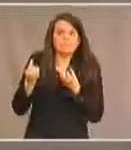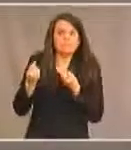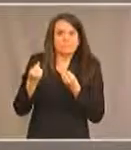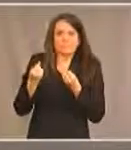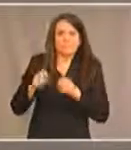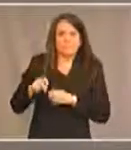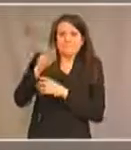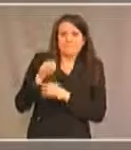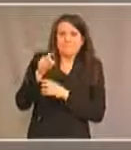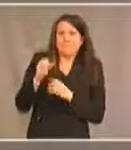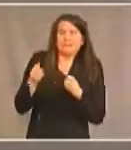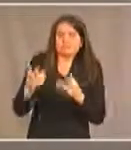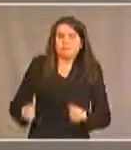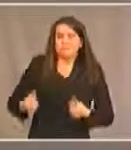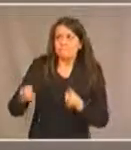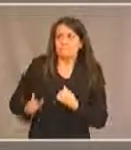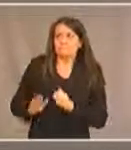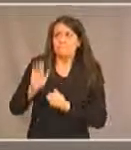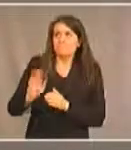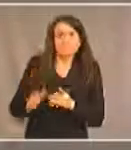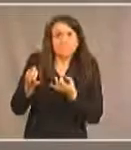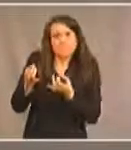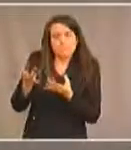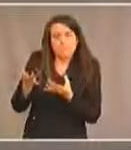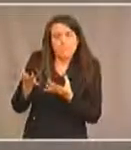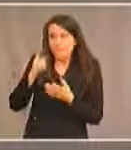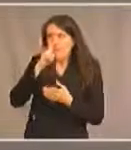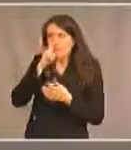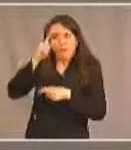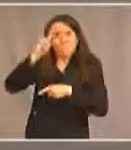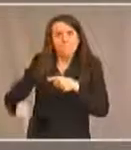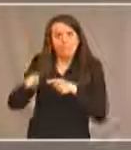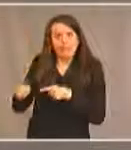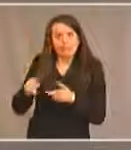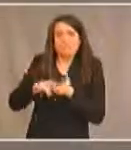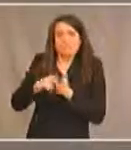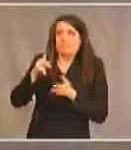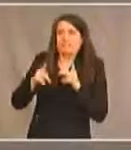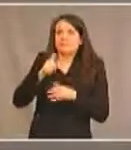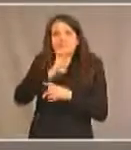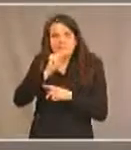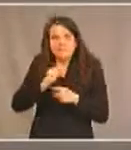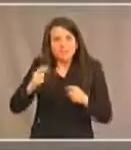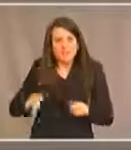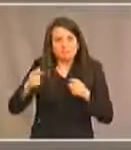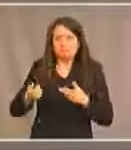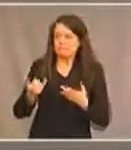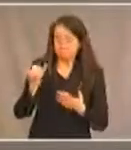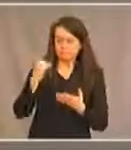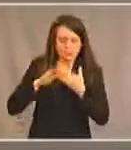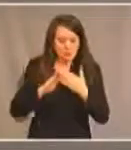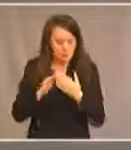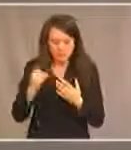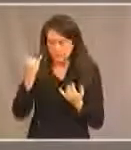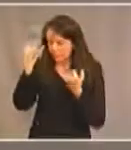à l'aéroport pour une personne ayant un handicap. Et donc, cette aînée et cette communauté ont dû